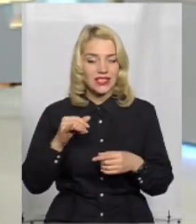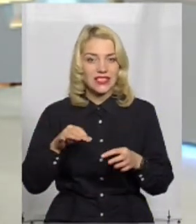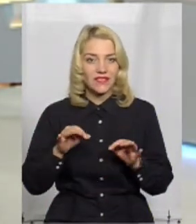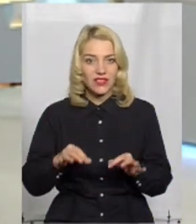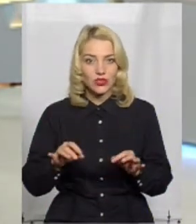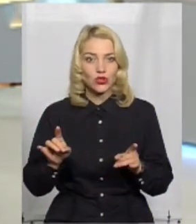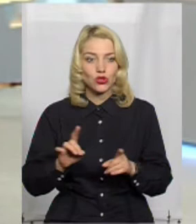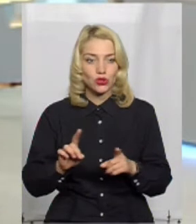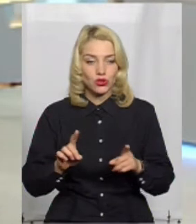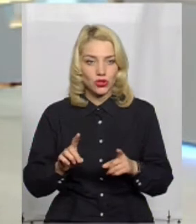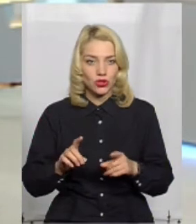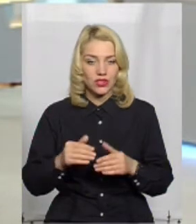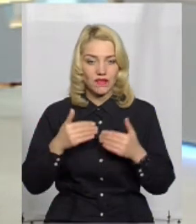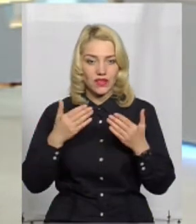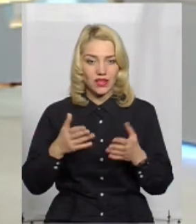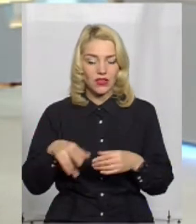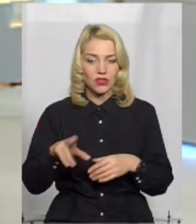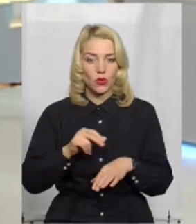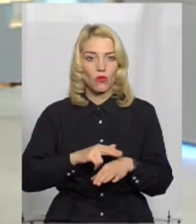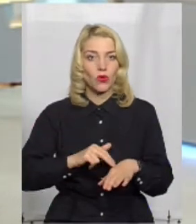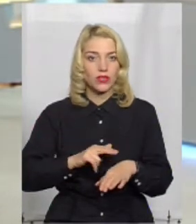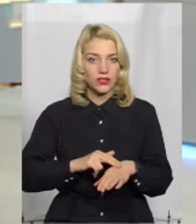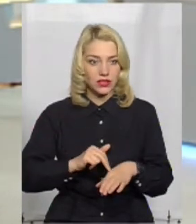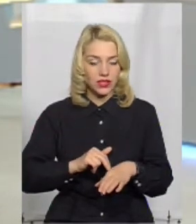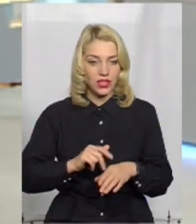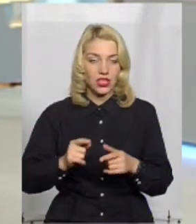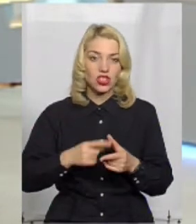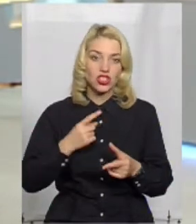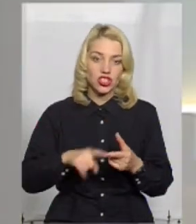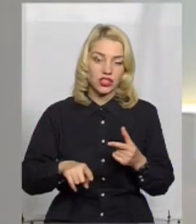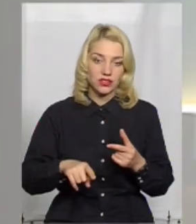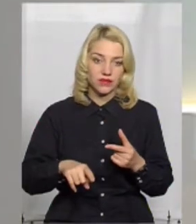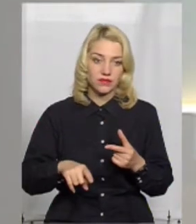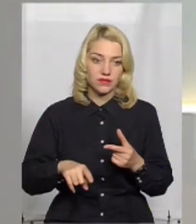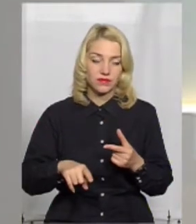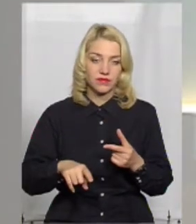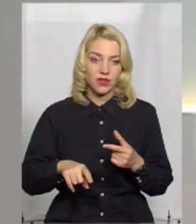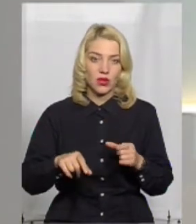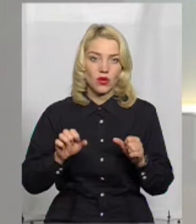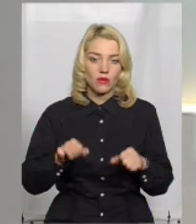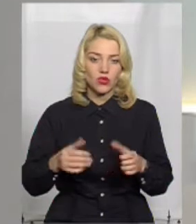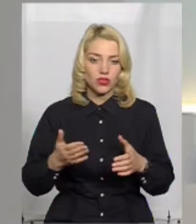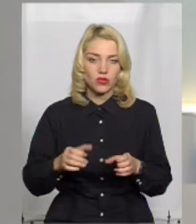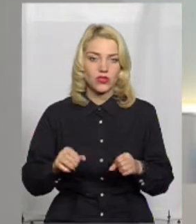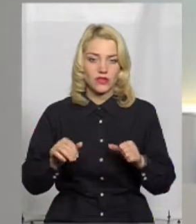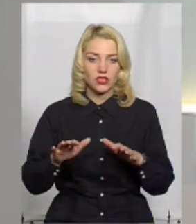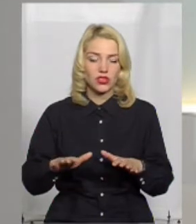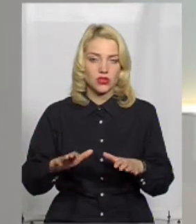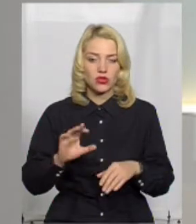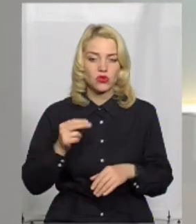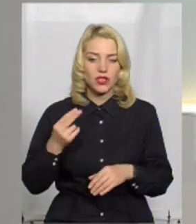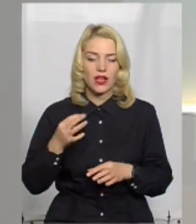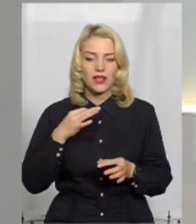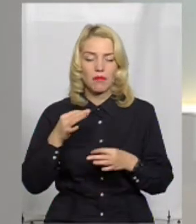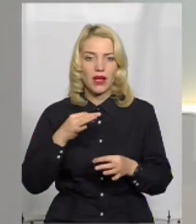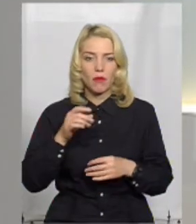звертаються, напевно, до поліції. Чи можуть якось вирішувати соціальні